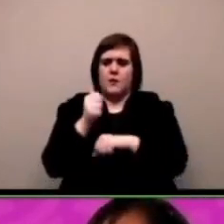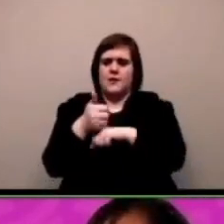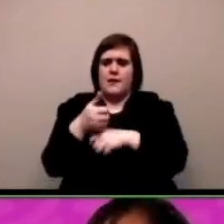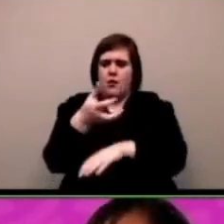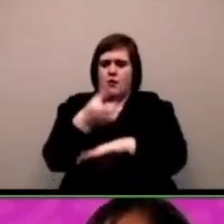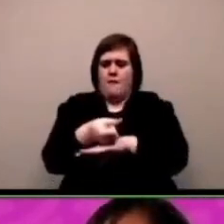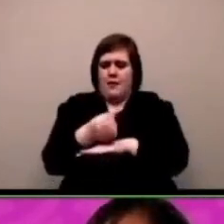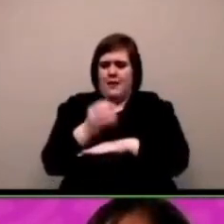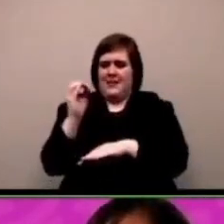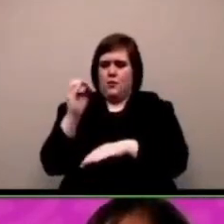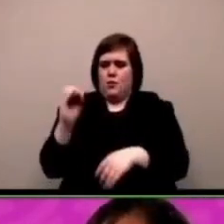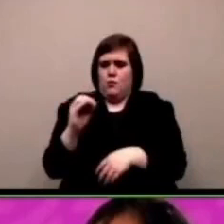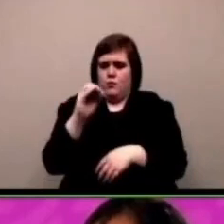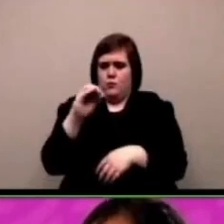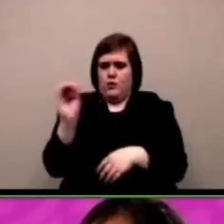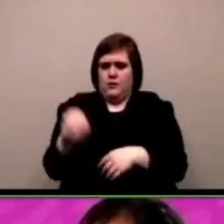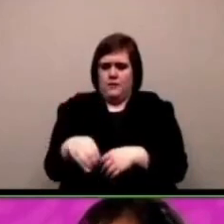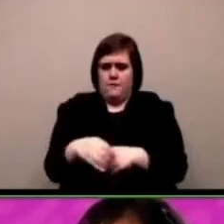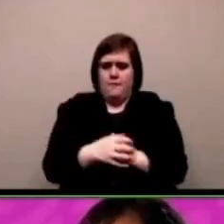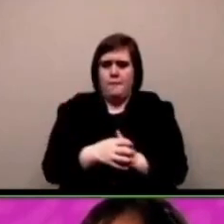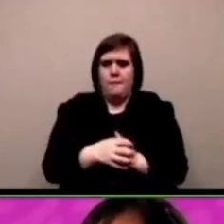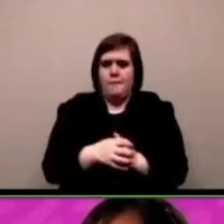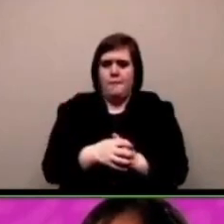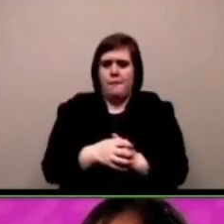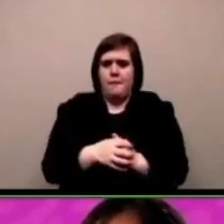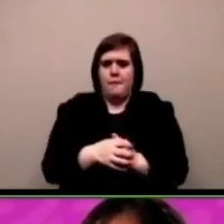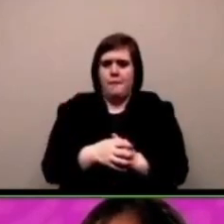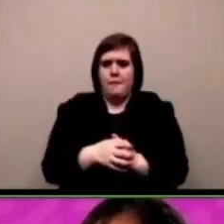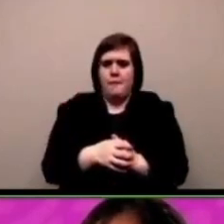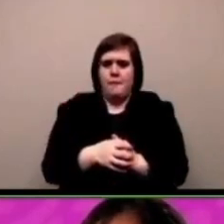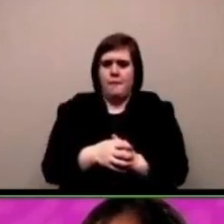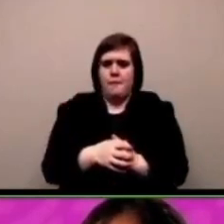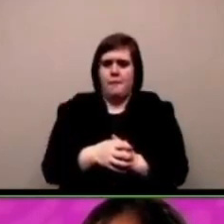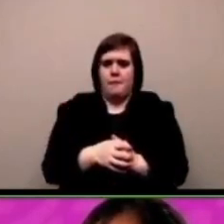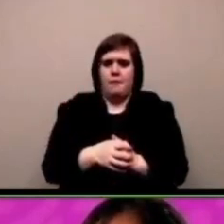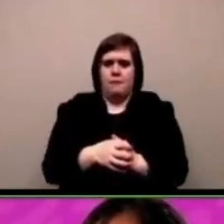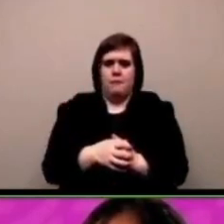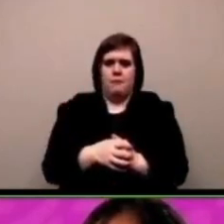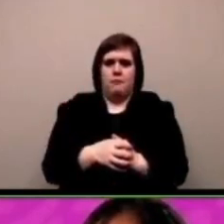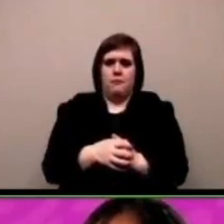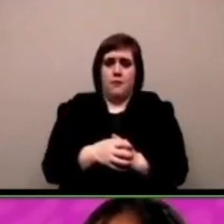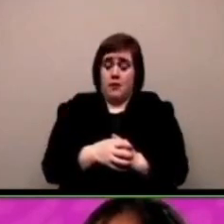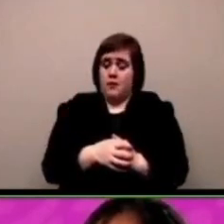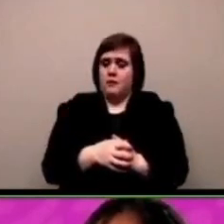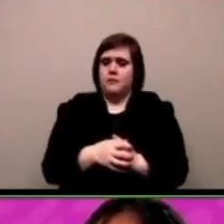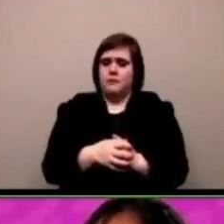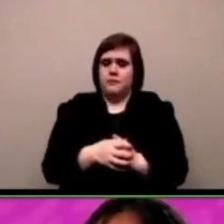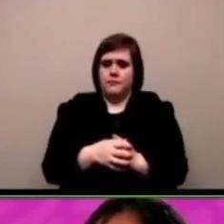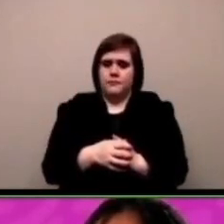che succede se metto la gravità al 0%